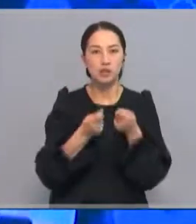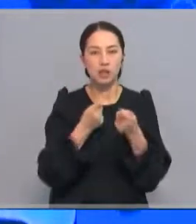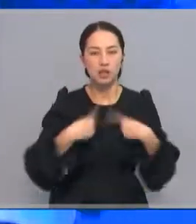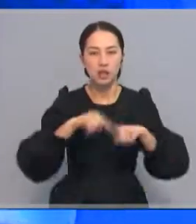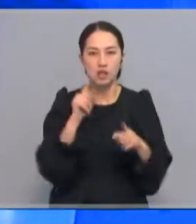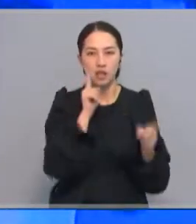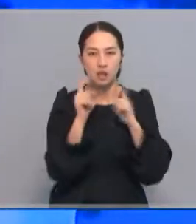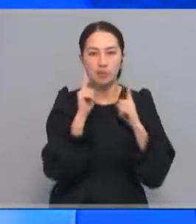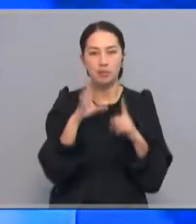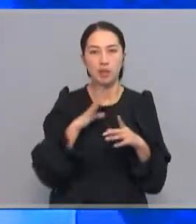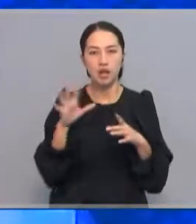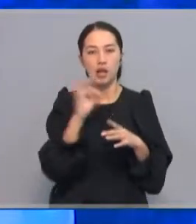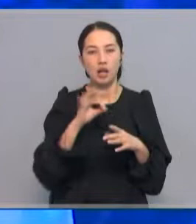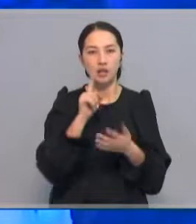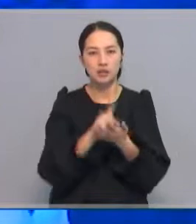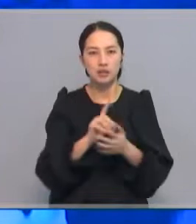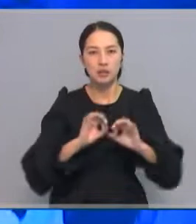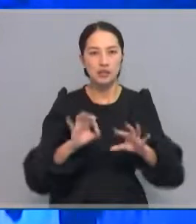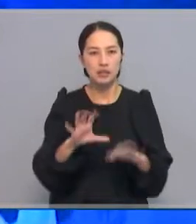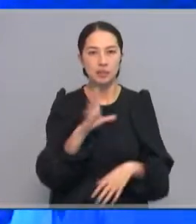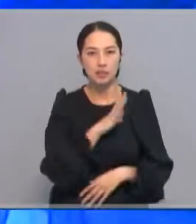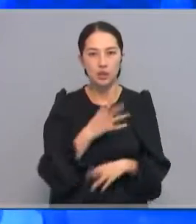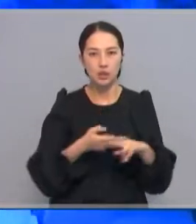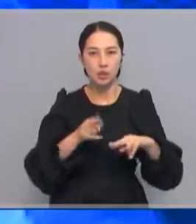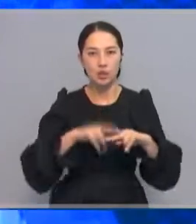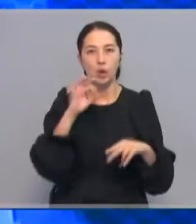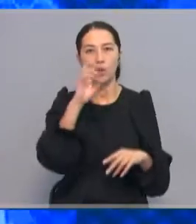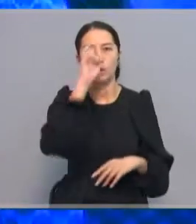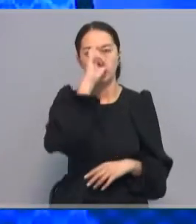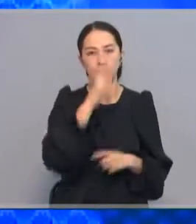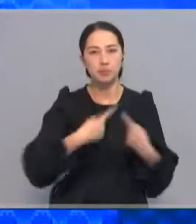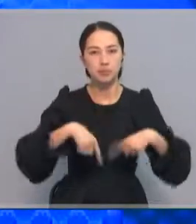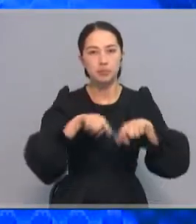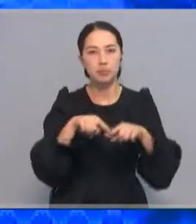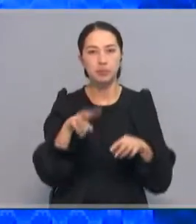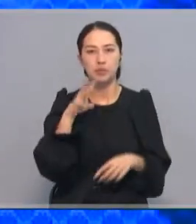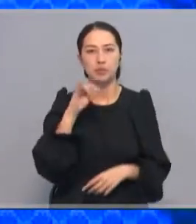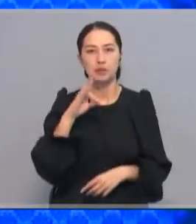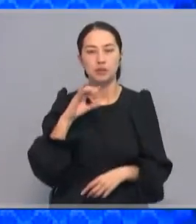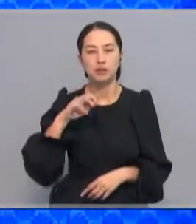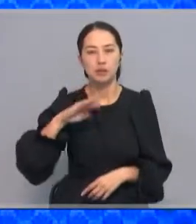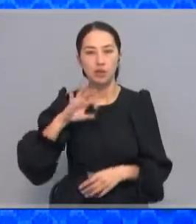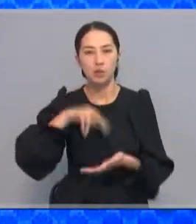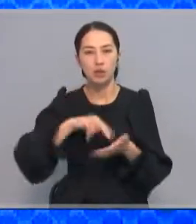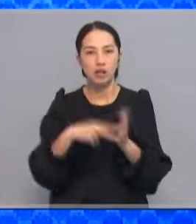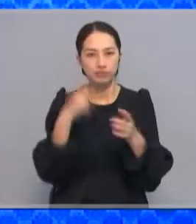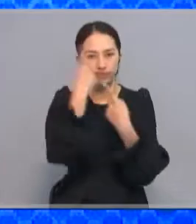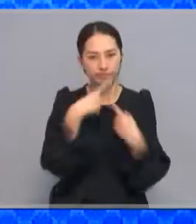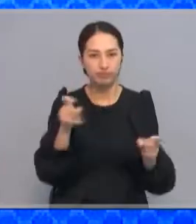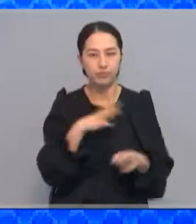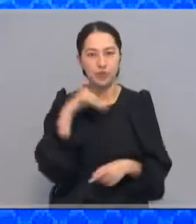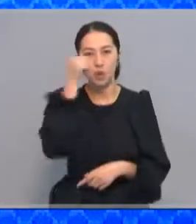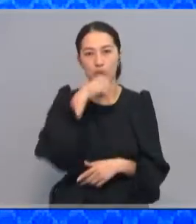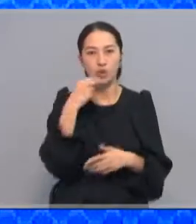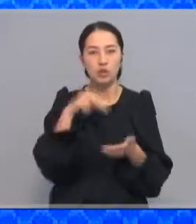отырсында үкіметтің алдына осындай міндет қойған. Бүгін ұлттығы экономика министыра бұл менжеге жетудің жоспарын жариялады. Ең өлі бейл